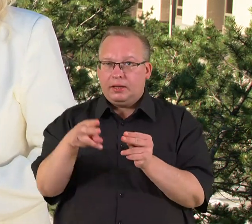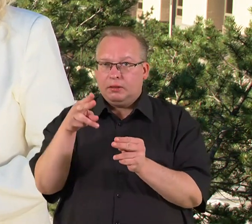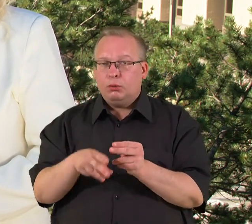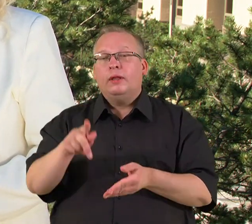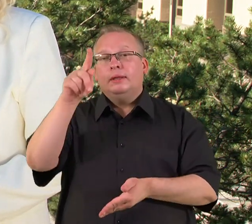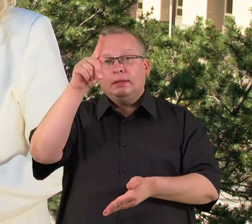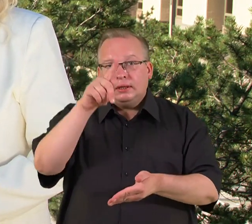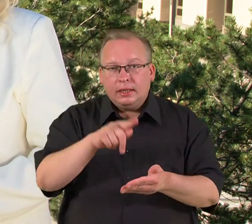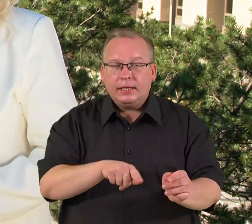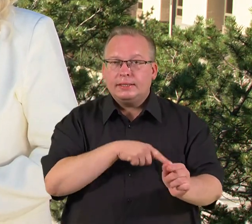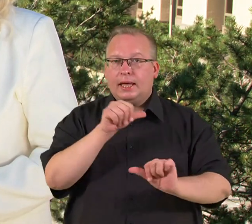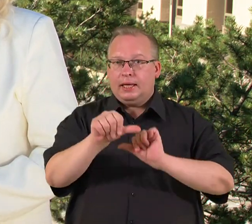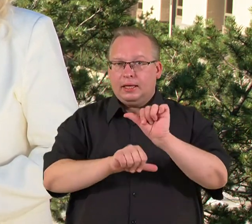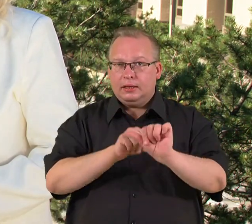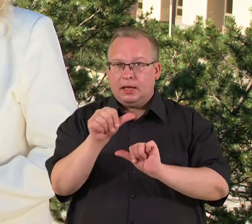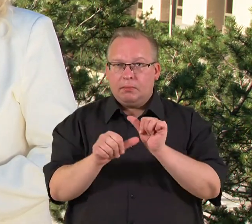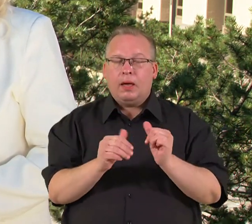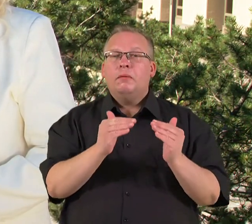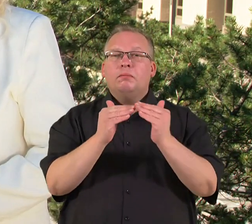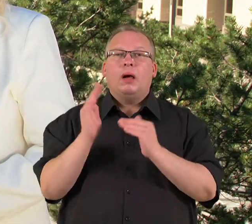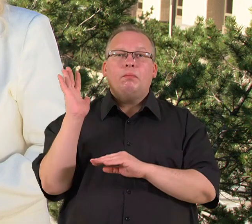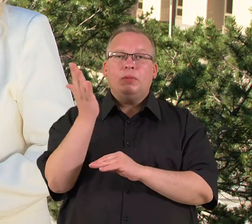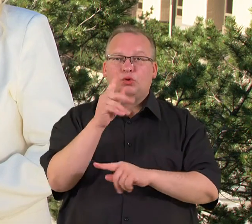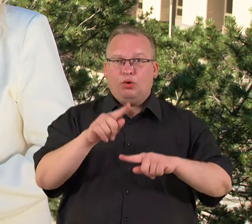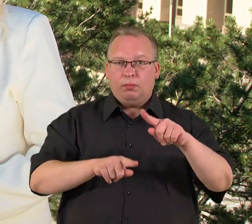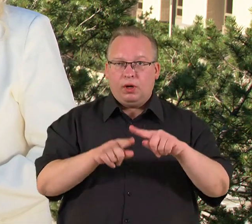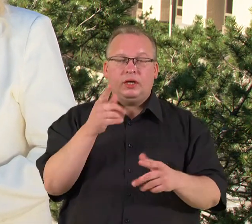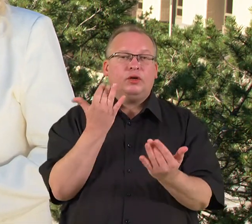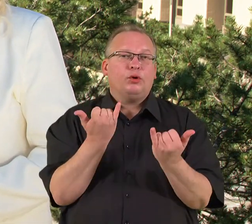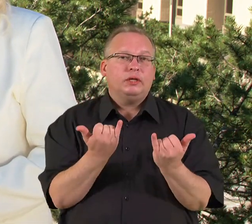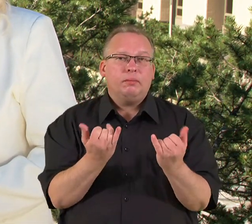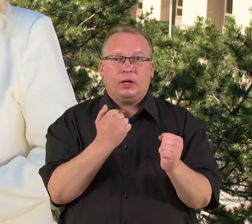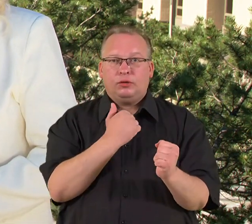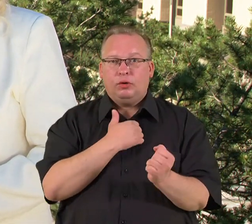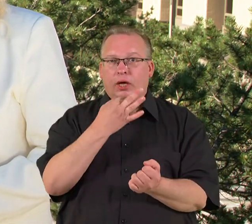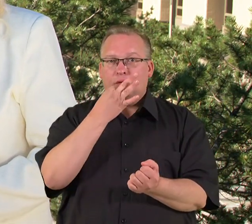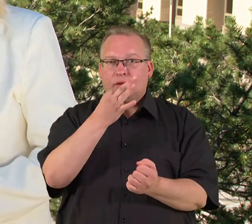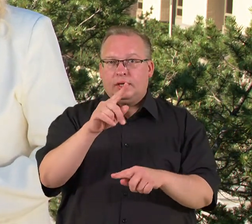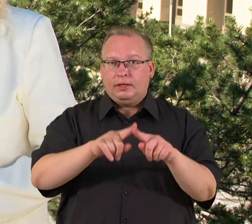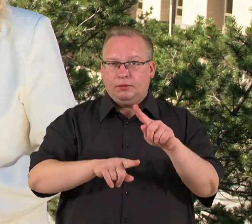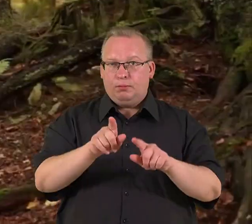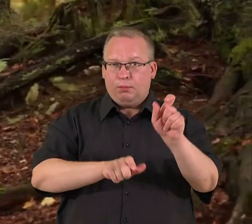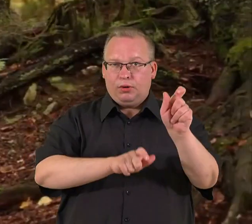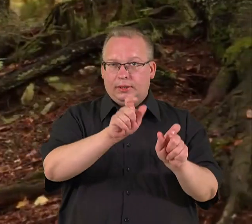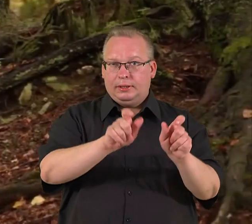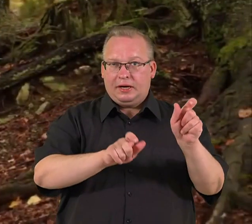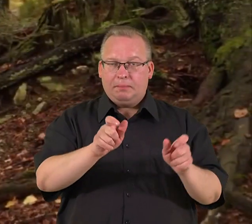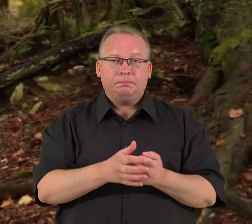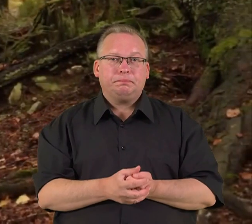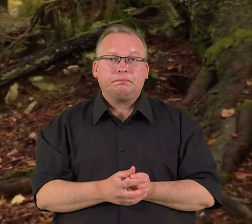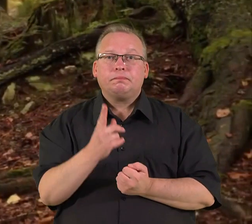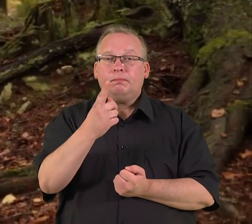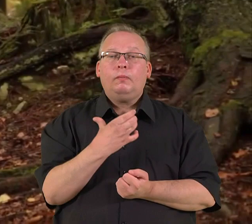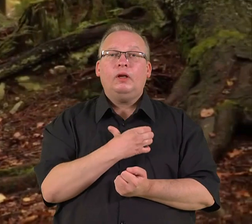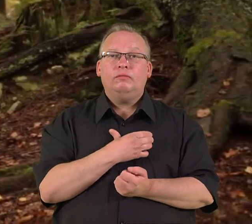dėlto tikisi, kad dėl ilgą laikę subalansuotos miškų politikos savo žodį dabar jau turėtų tarti politikai. Vienas